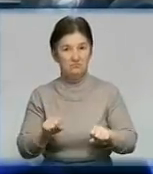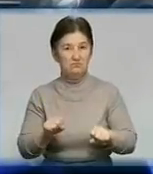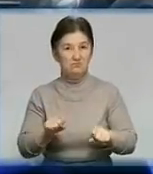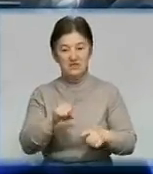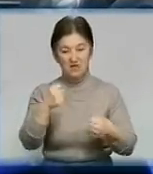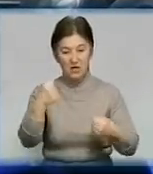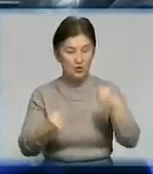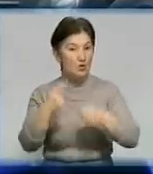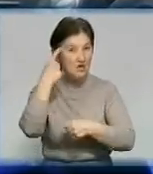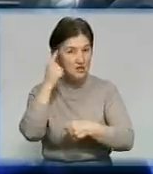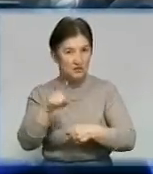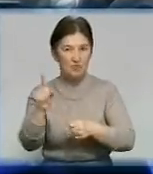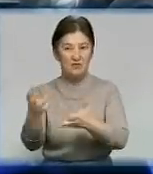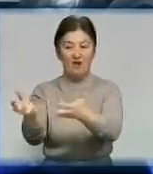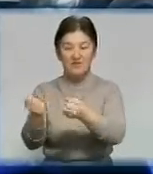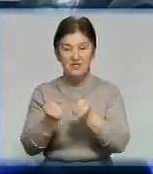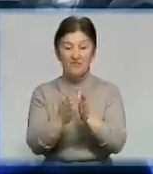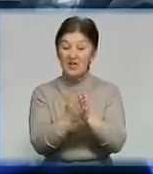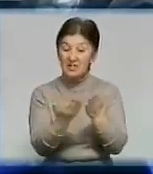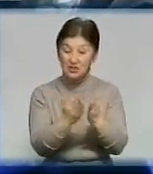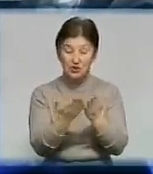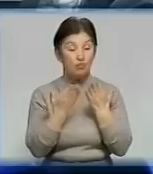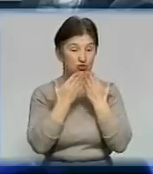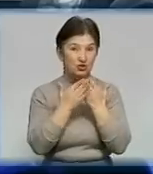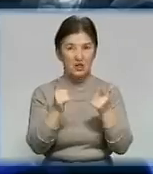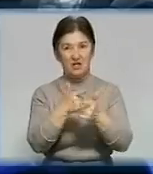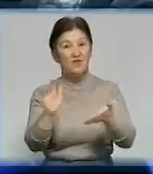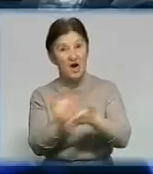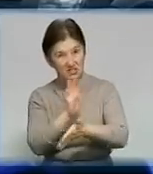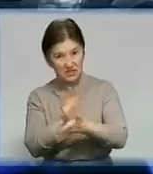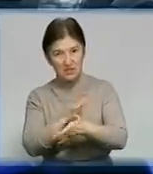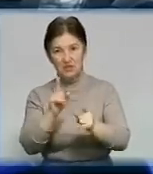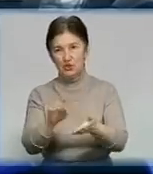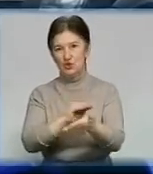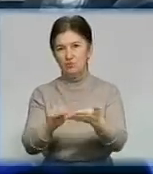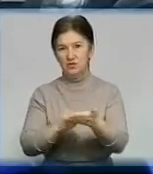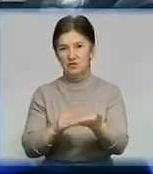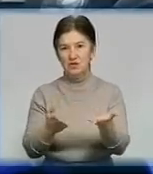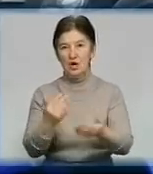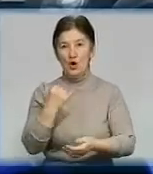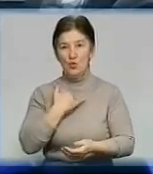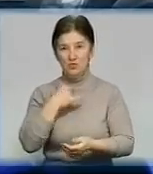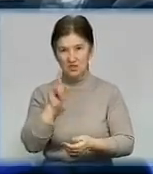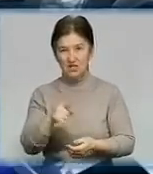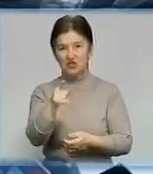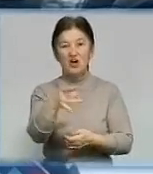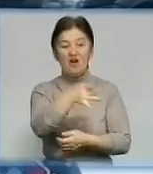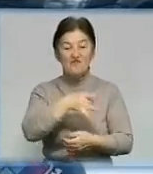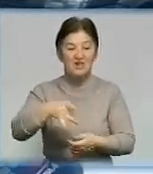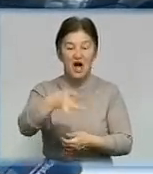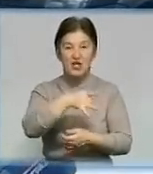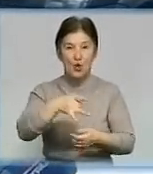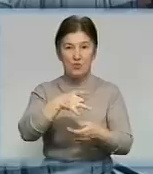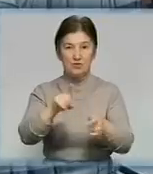дорожнього руху нові, то він взяв книжечку і почитав. А не, то в газеті пишуть навіть. Ось у нас в районці навіть пишуть, що зміни